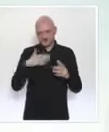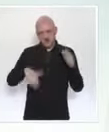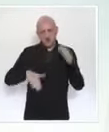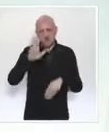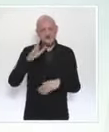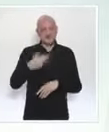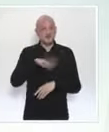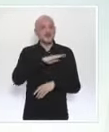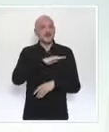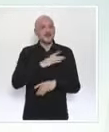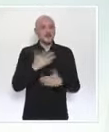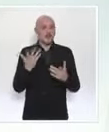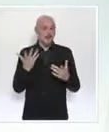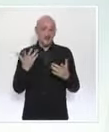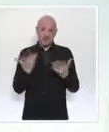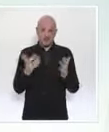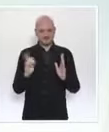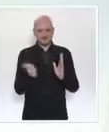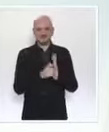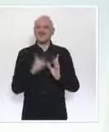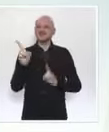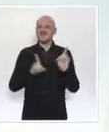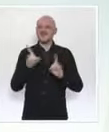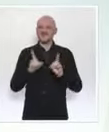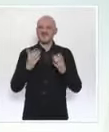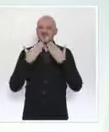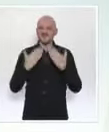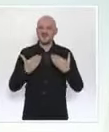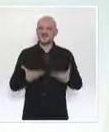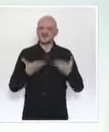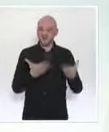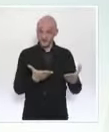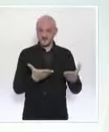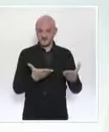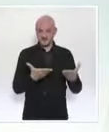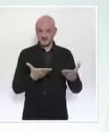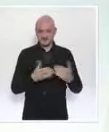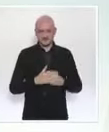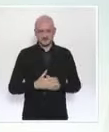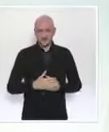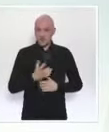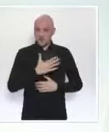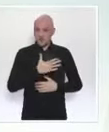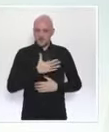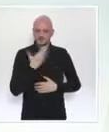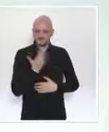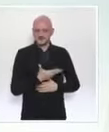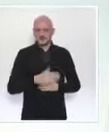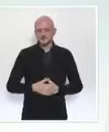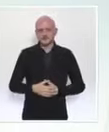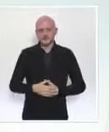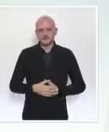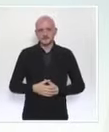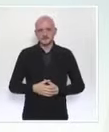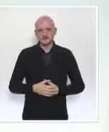le relâchement observé lors des fêtes de Thanksgiving. Comme nous l'avons souhaité, avec le président de la République,